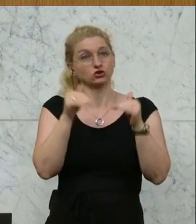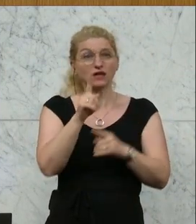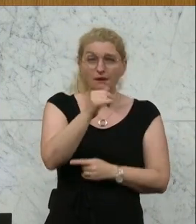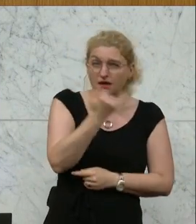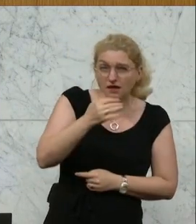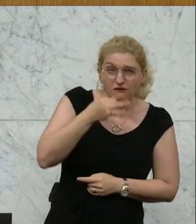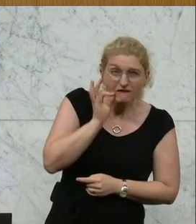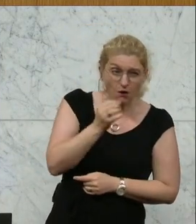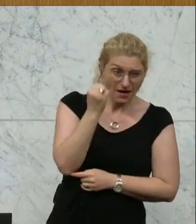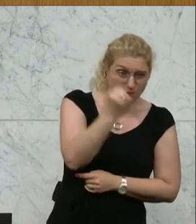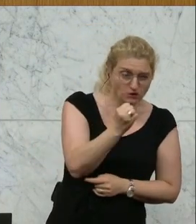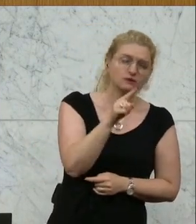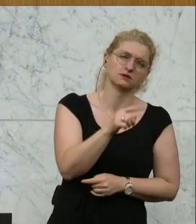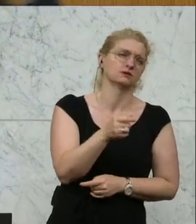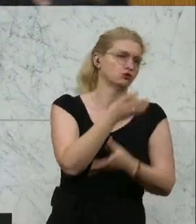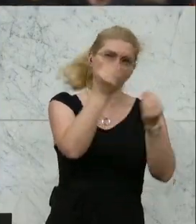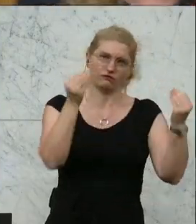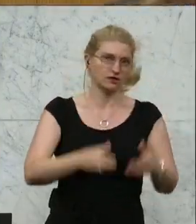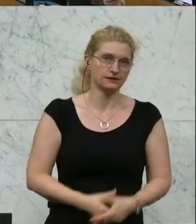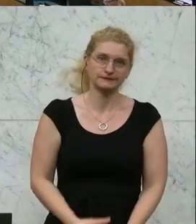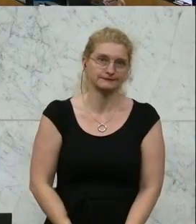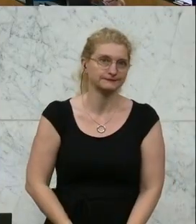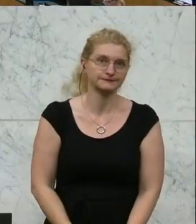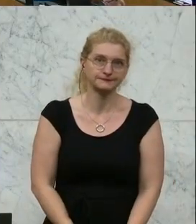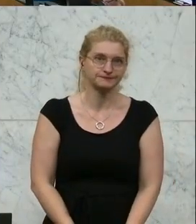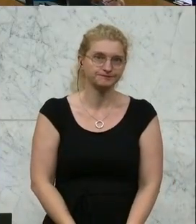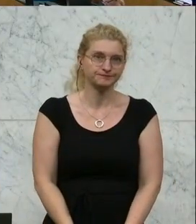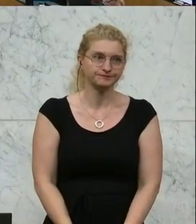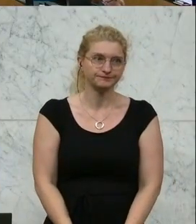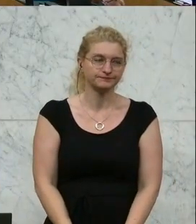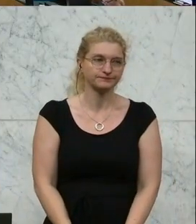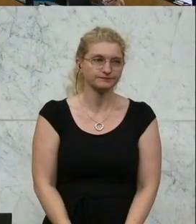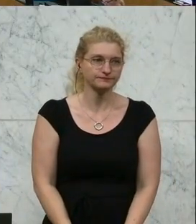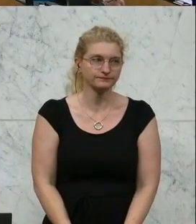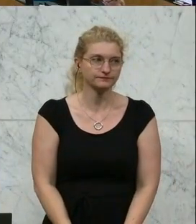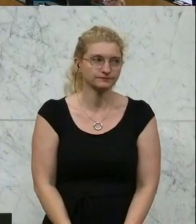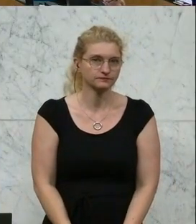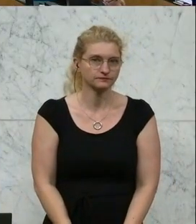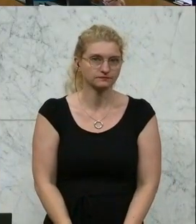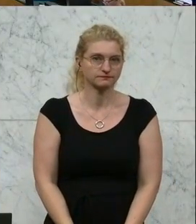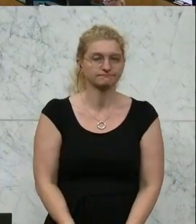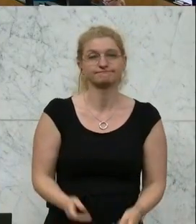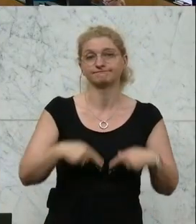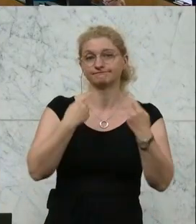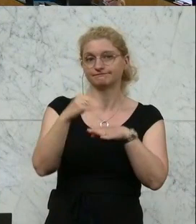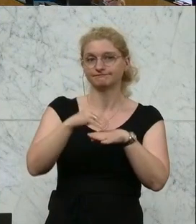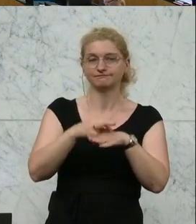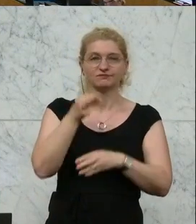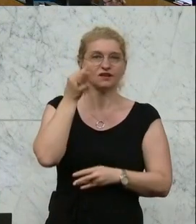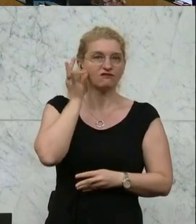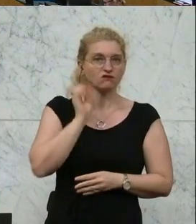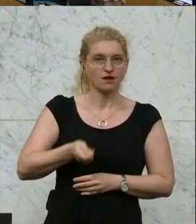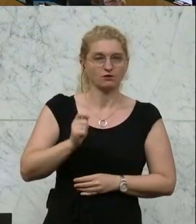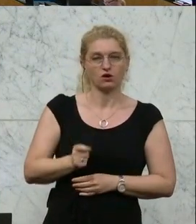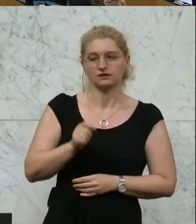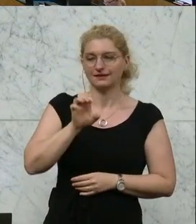ermordet wird, ist eine zu viel. Eva-Maria Holzleitner mit einem Appell an die Frauen, sich an die Gewaltschutzzentren zu